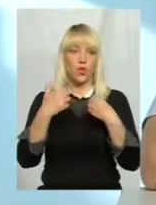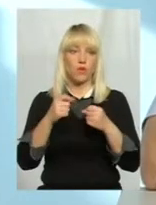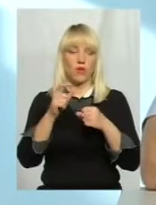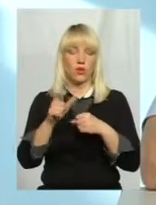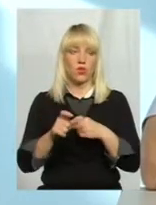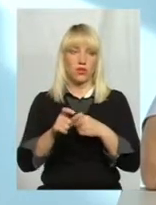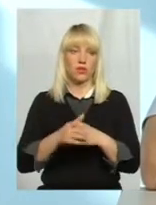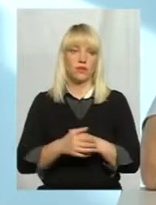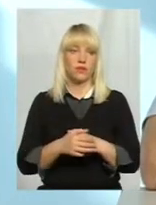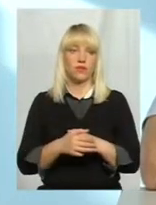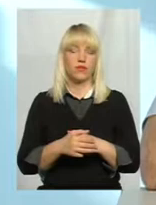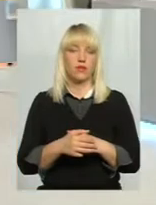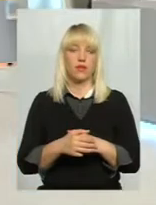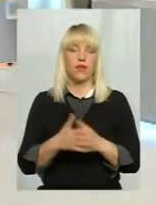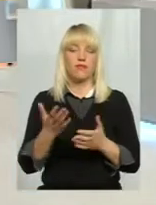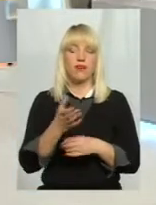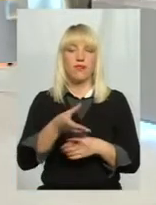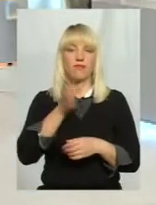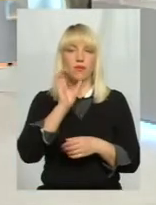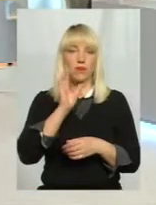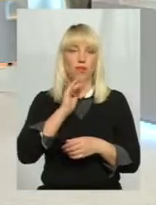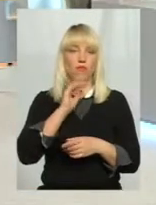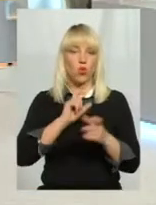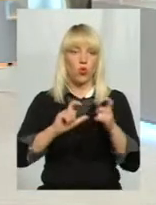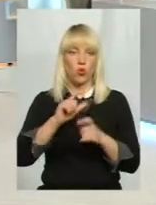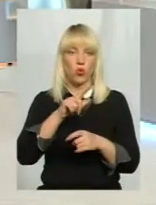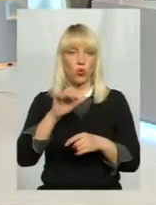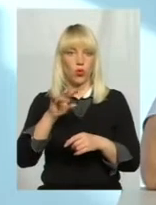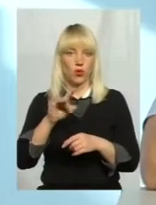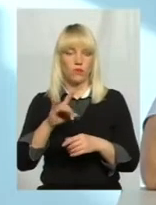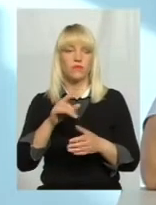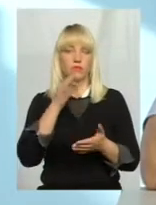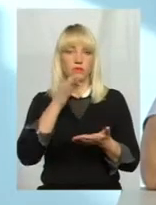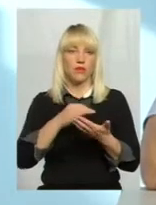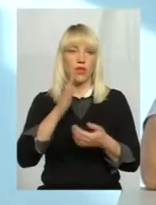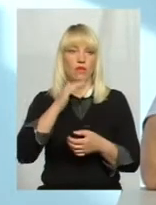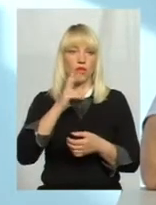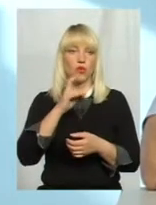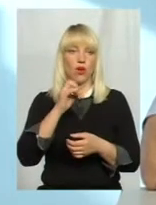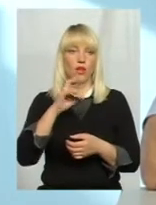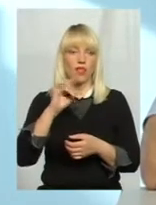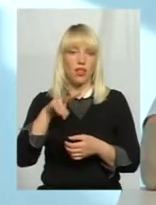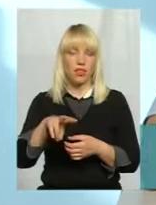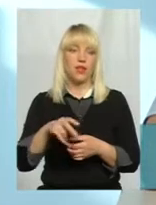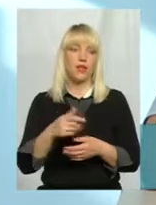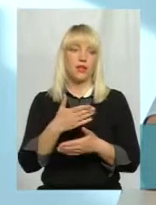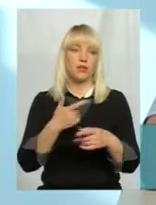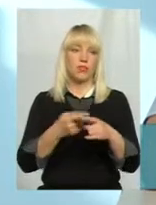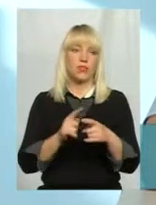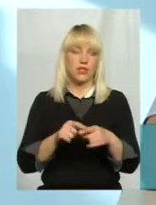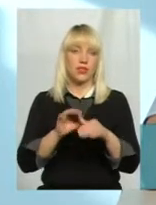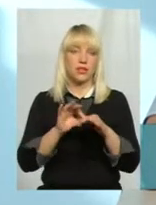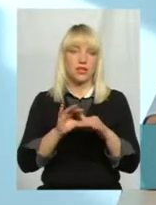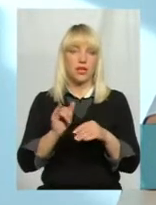За здоров'я людини в плані споживання води несе водоканал. Тобто це несе ми. І ми це робимо два